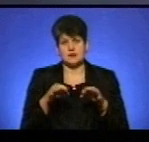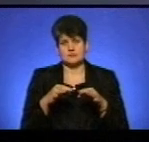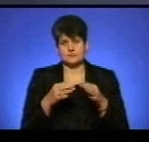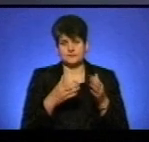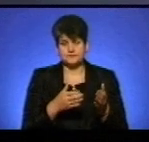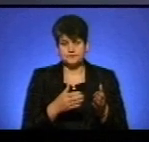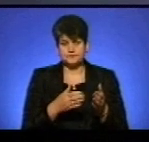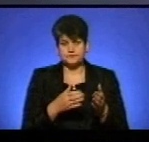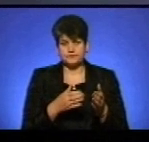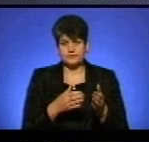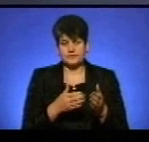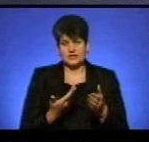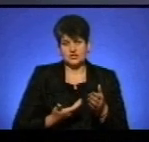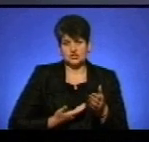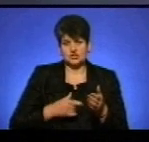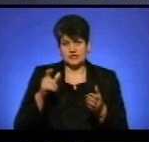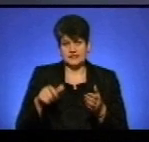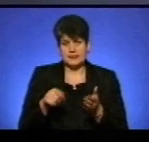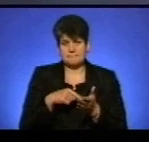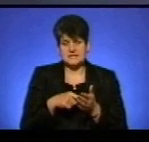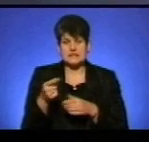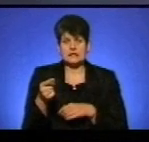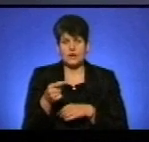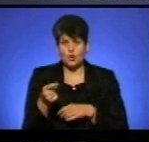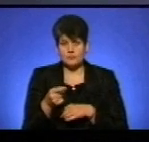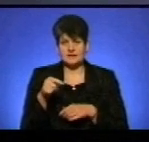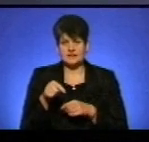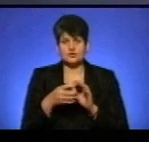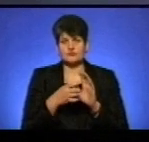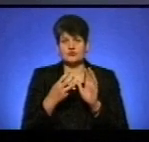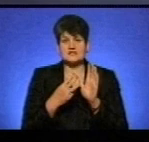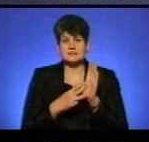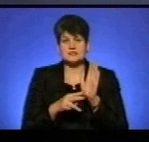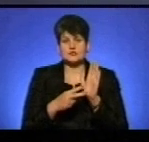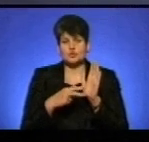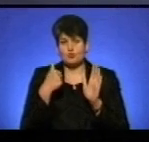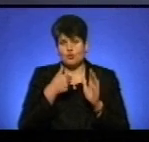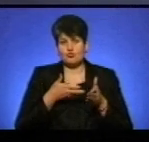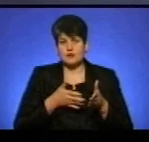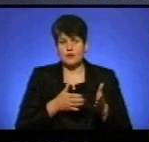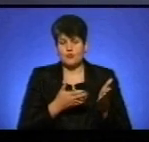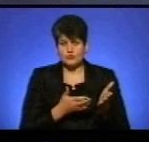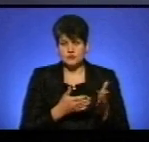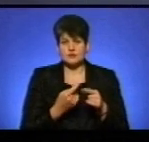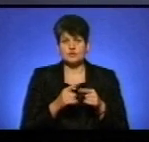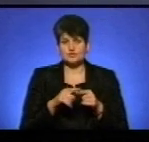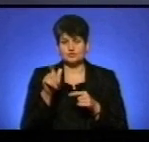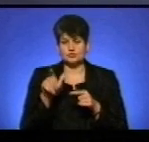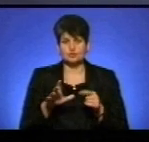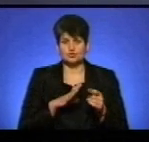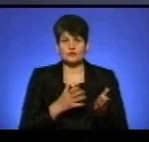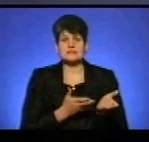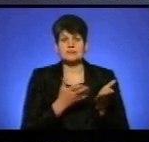Житель міста Тернополя 1987 року народження, даного громадянина було